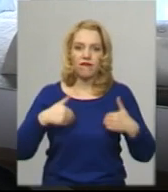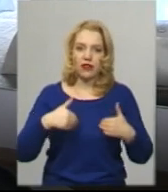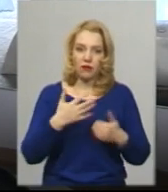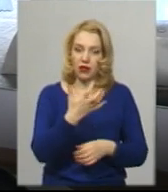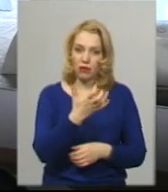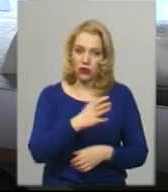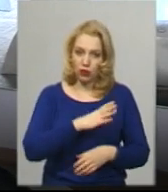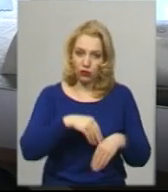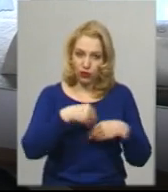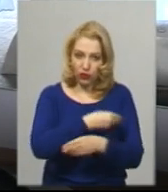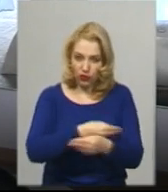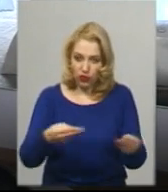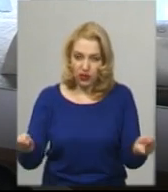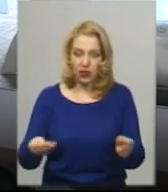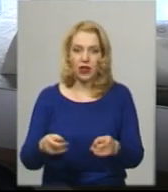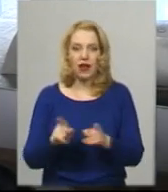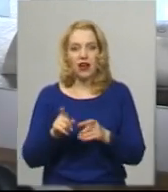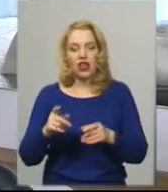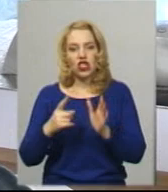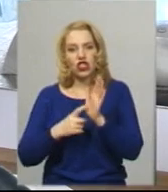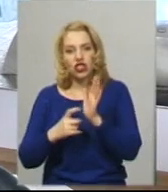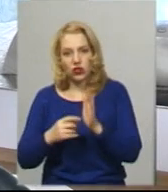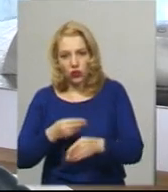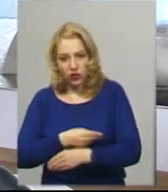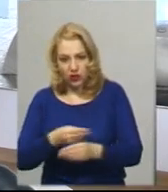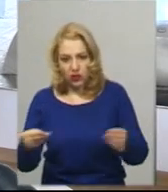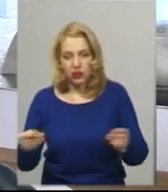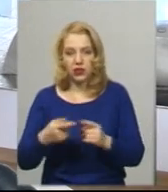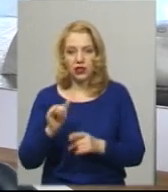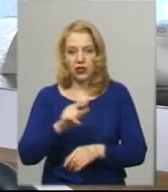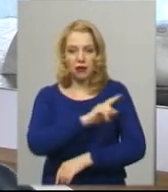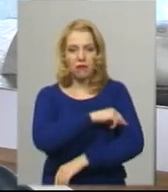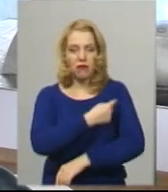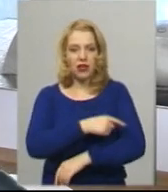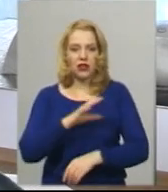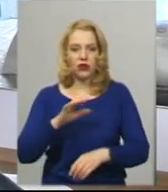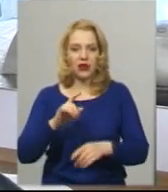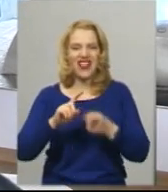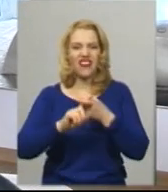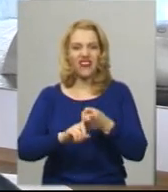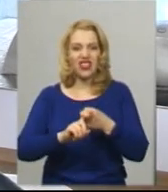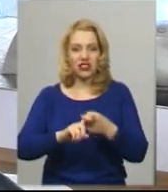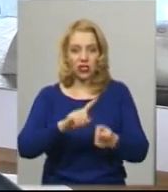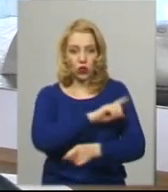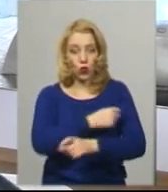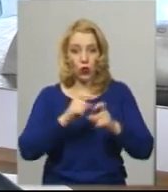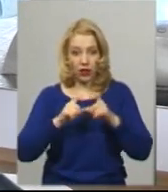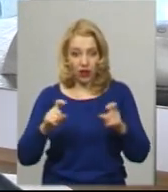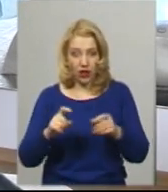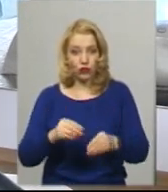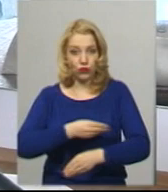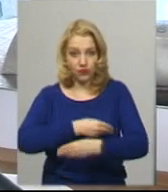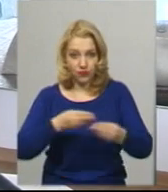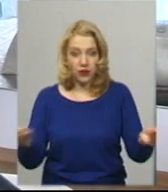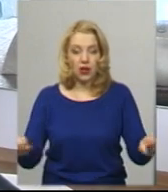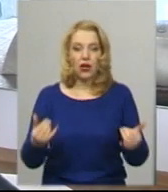на минулому тижні 600, 32 набори медикам від сакційної лікарні. І от сьогодні формується,